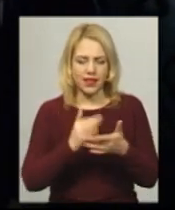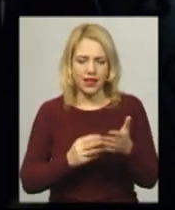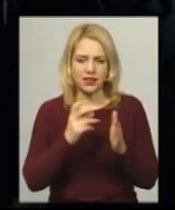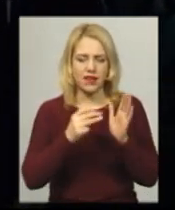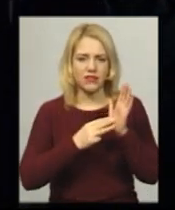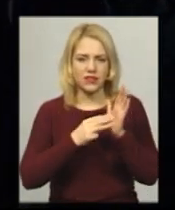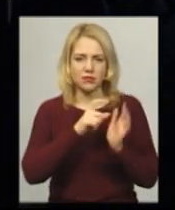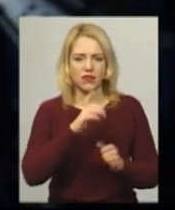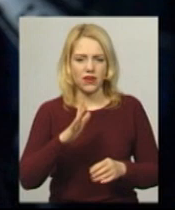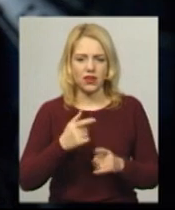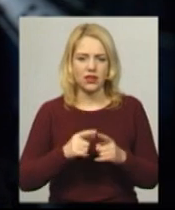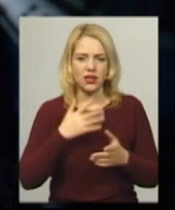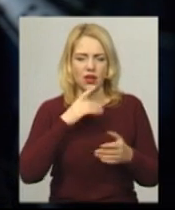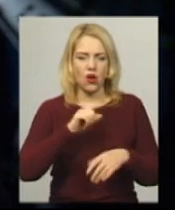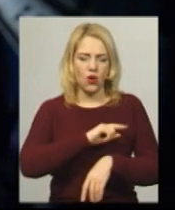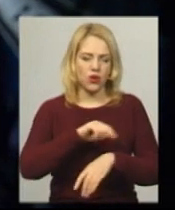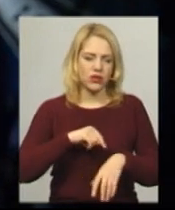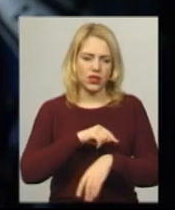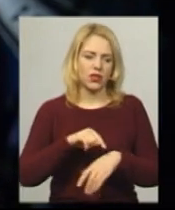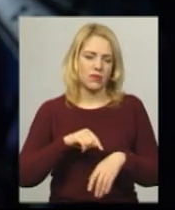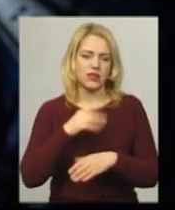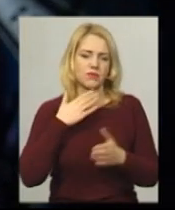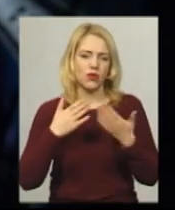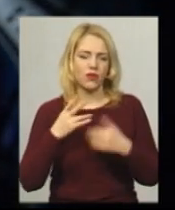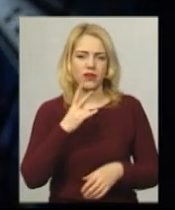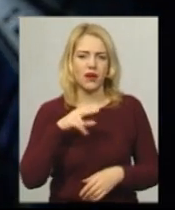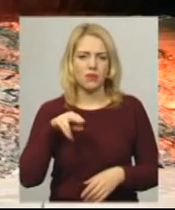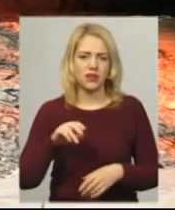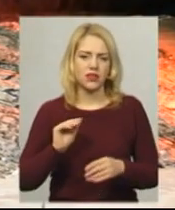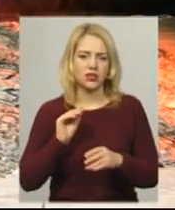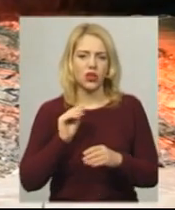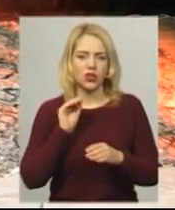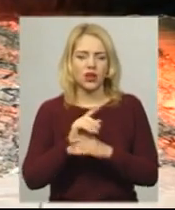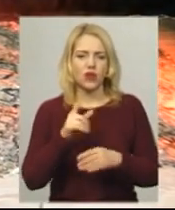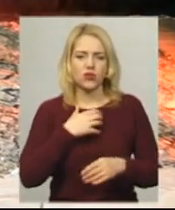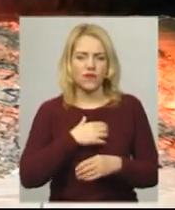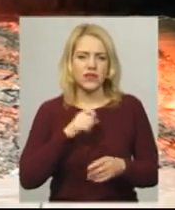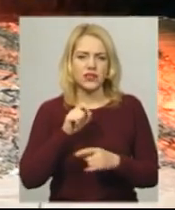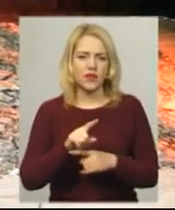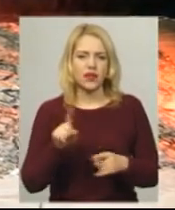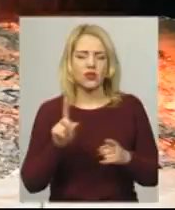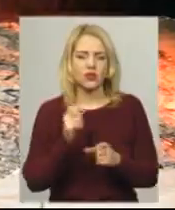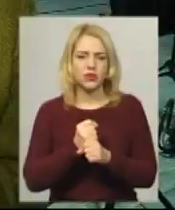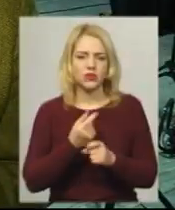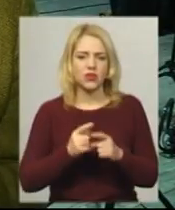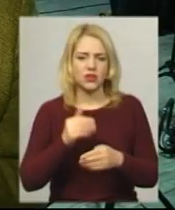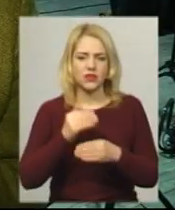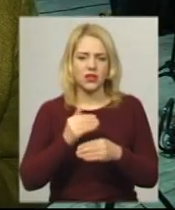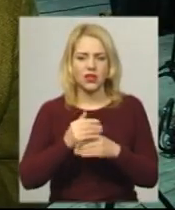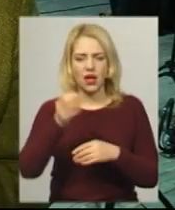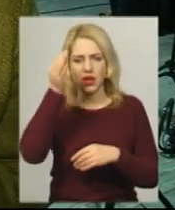хвилин, доводилося годинами спілкуватись. Наталя Пеляниця додає, основне завдання тих, хто працює над виставою – нагадати, що в країні війна.